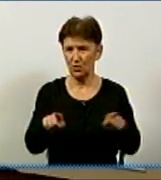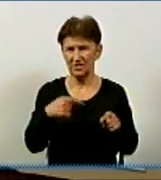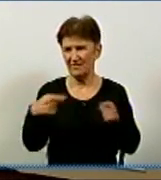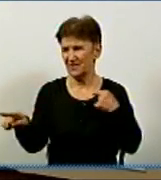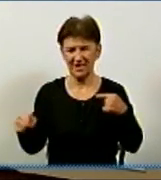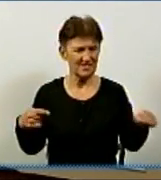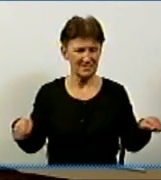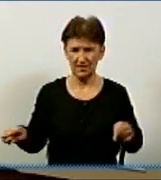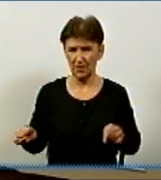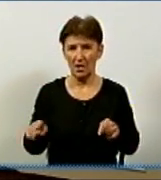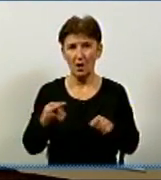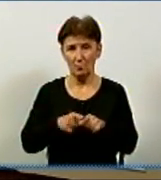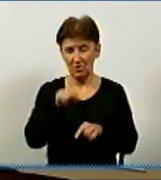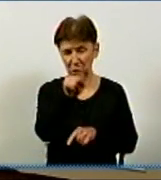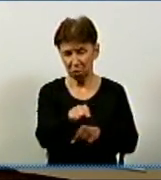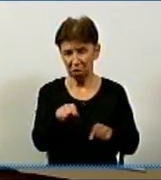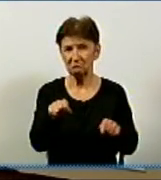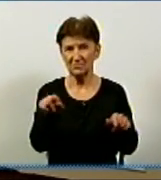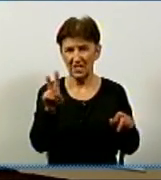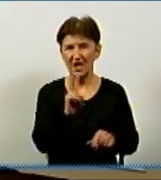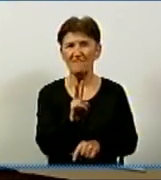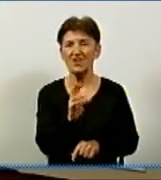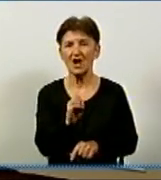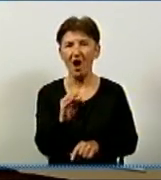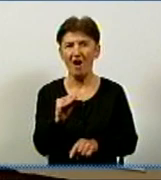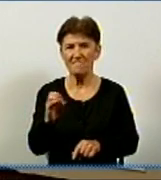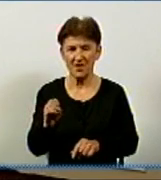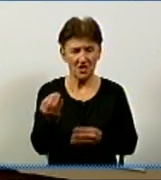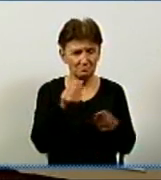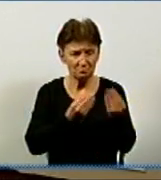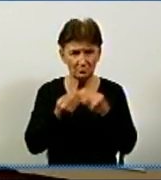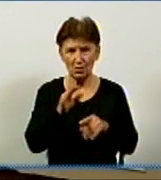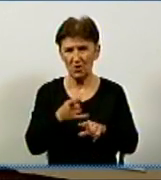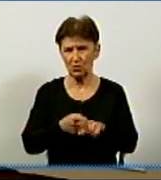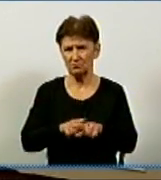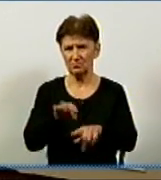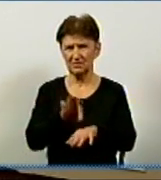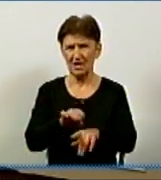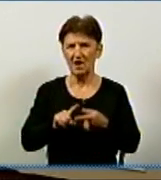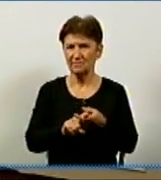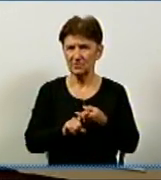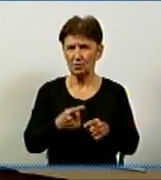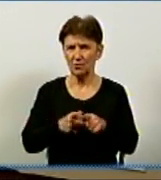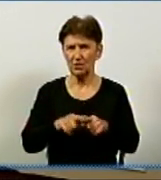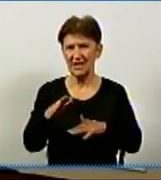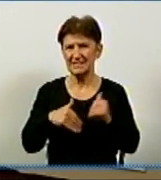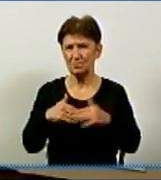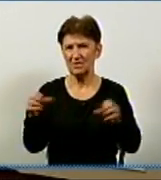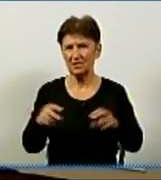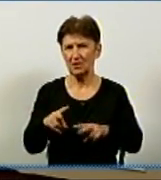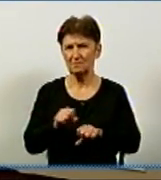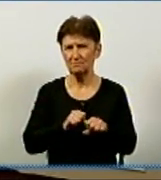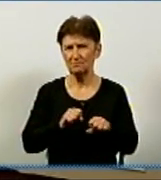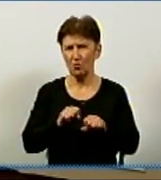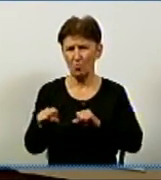споживали різні страви в цьому кафе, після чого почали почуватись недобре. У зв'язку з цим спеціалісти головного управління